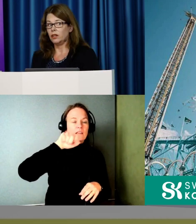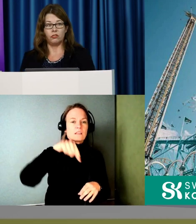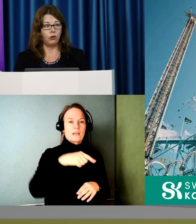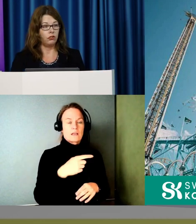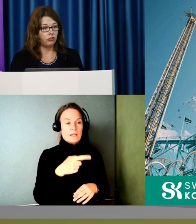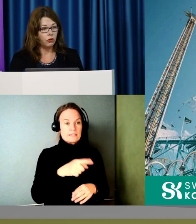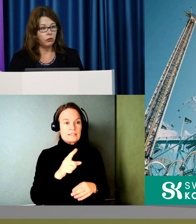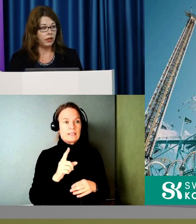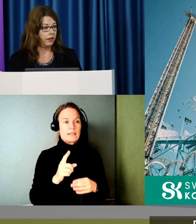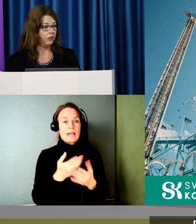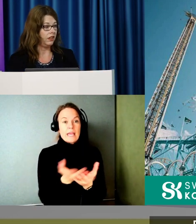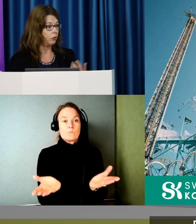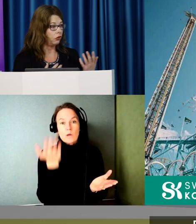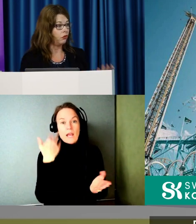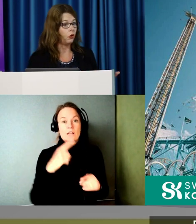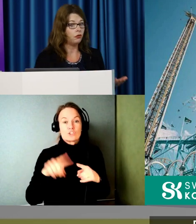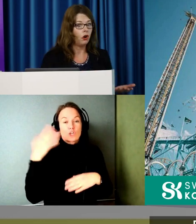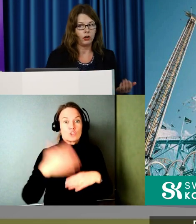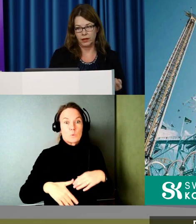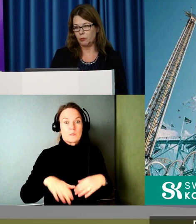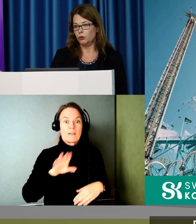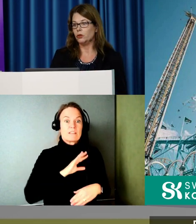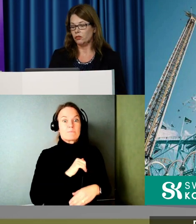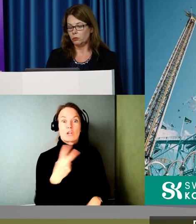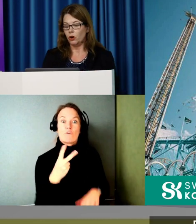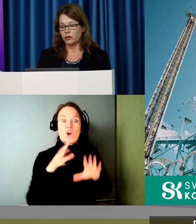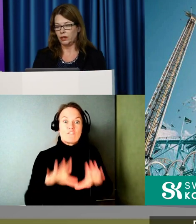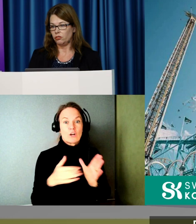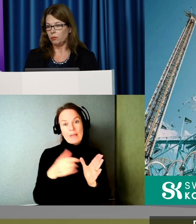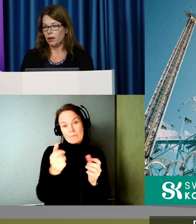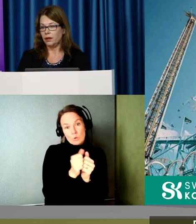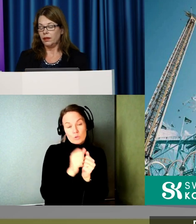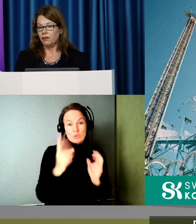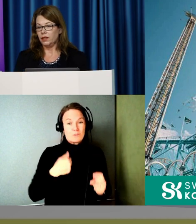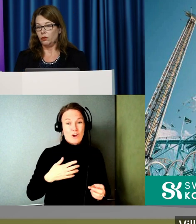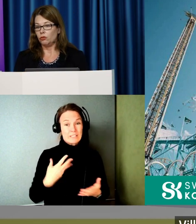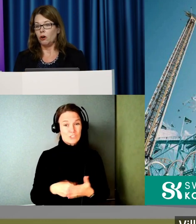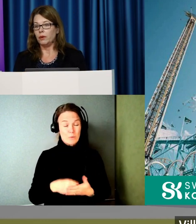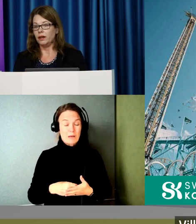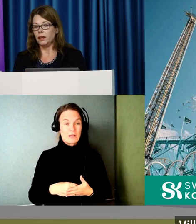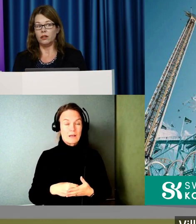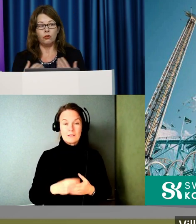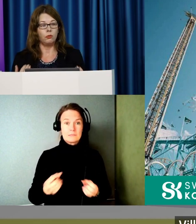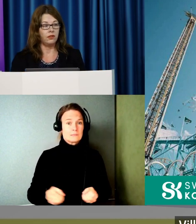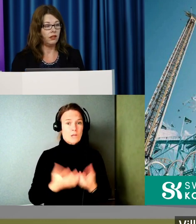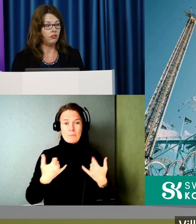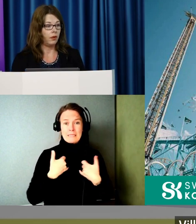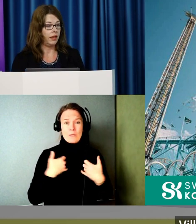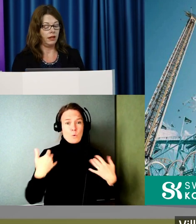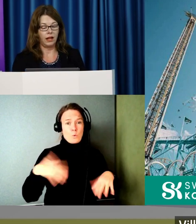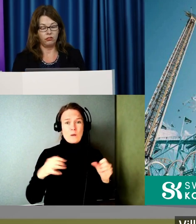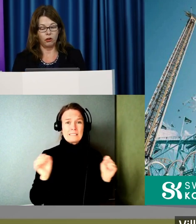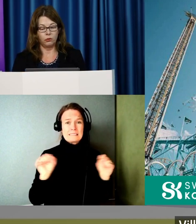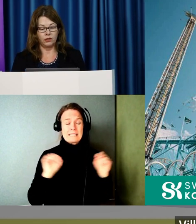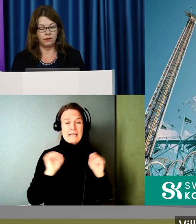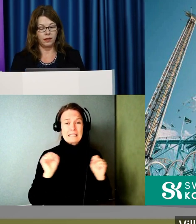här erbjudandet snart ta slut. Eller det finns bara två kvar av den här produkten som jag har tänkt köpa. Vilket ju skapar en enorm stress för